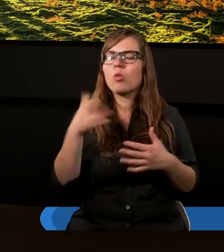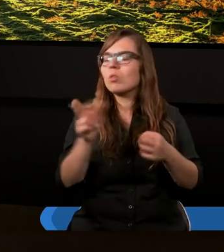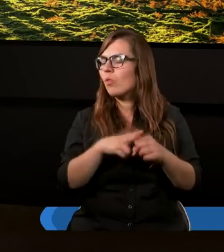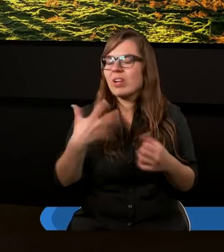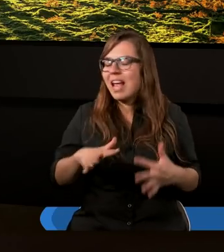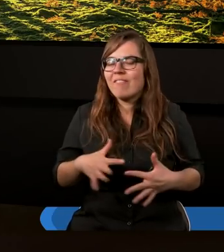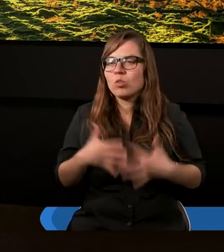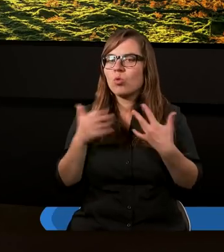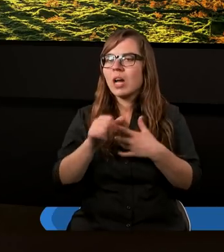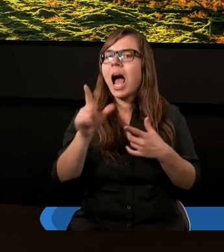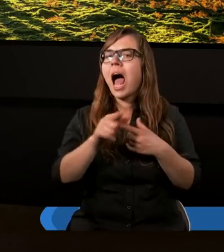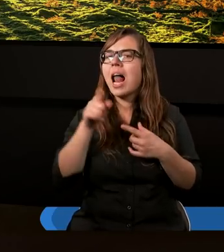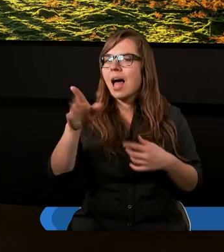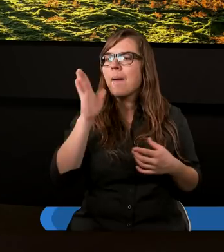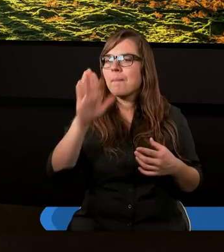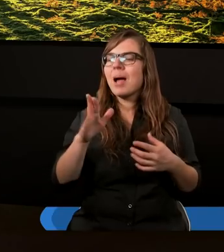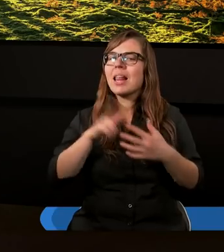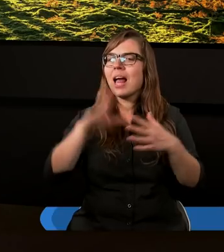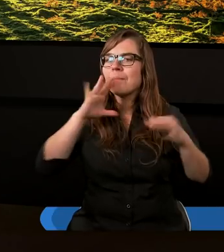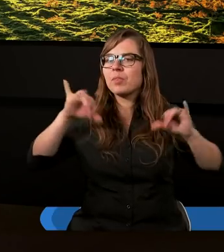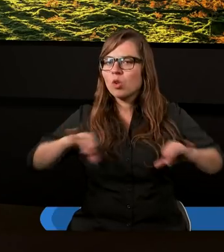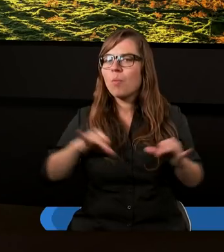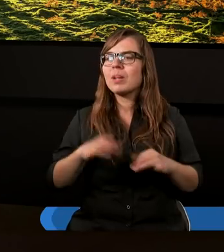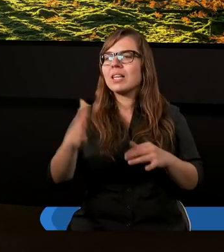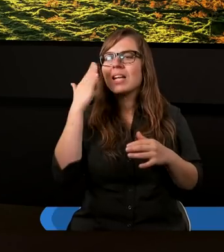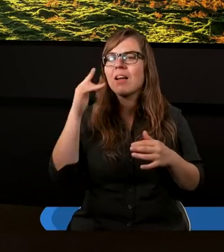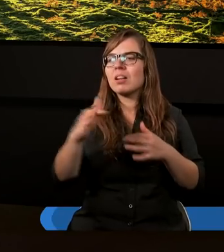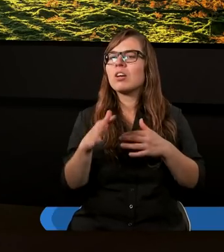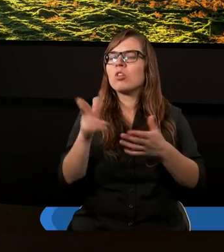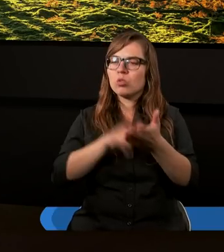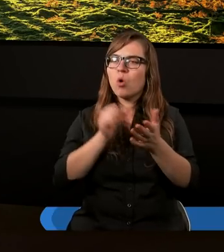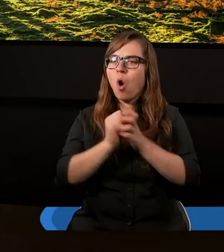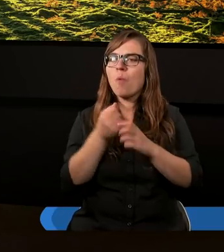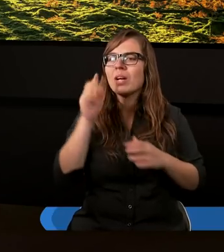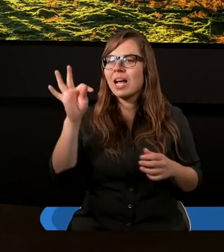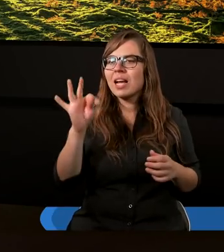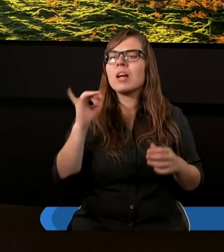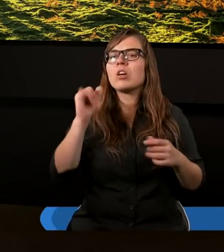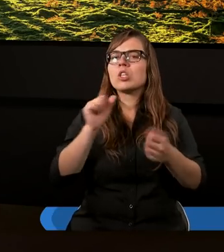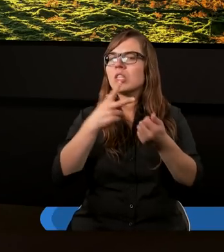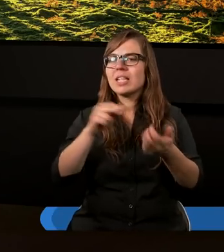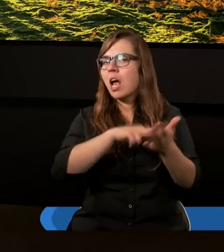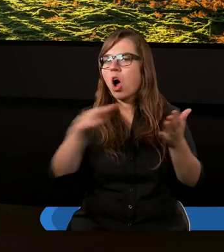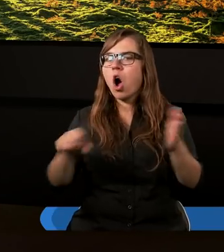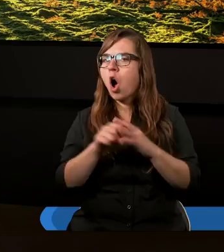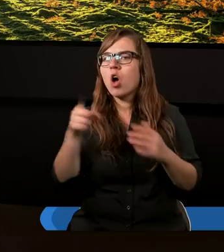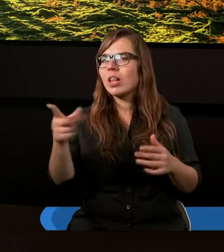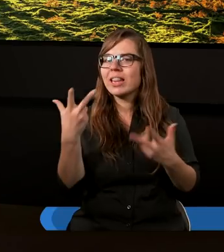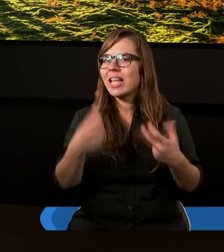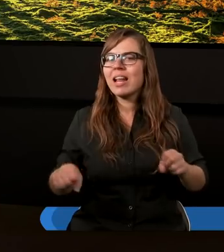niewzruszony, a ma tę pieczęć na sobie. Zna Pan tych, którzy są Jego i niech odstąpi od